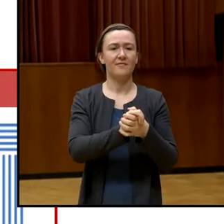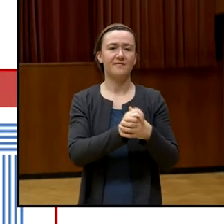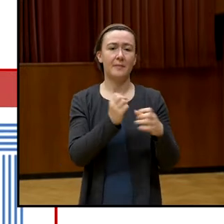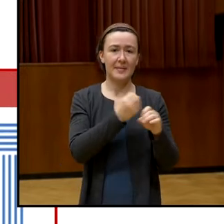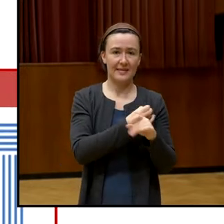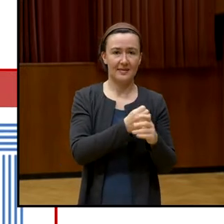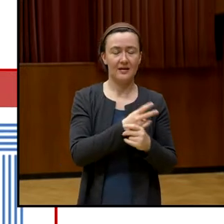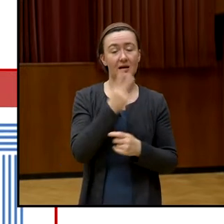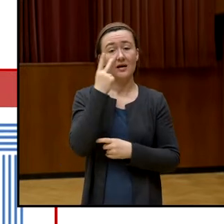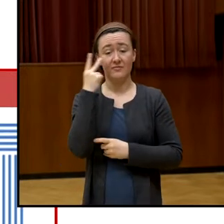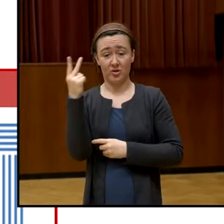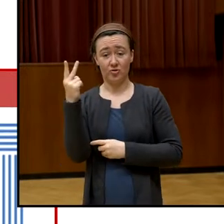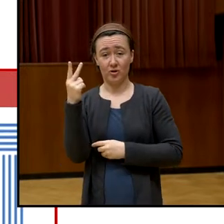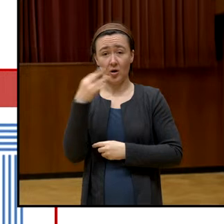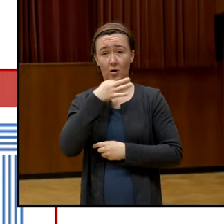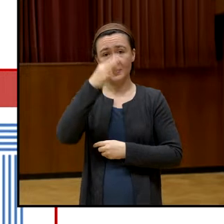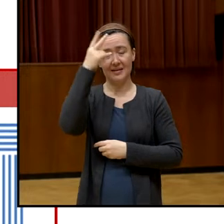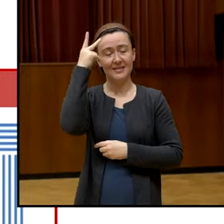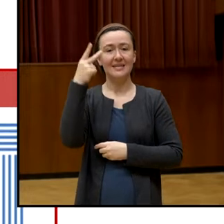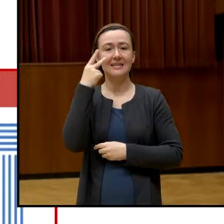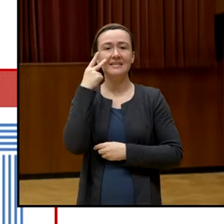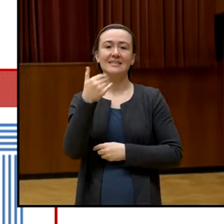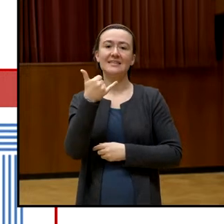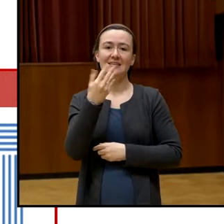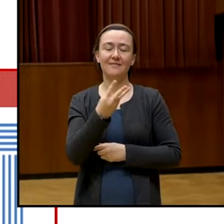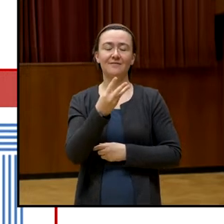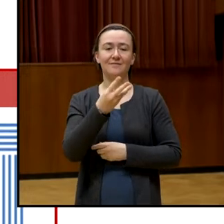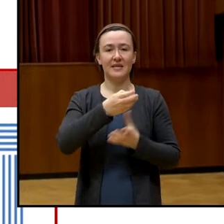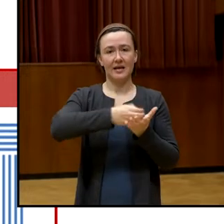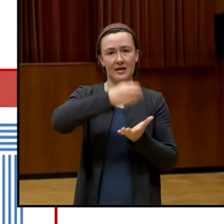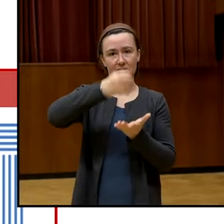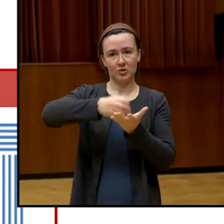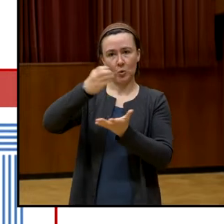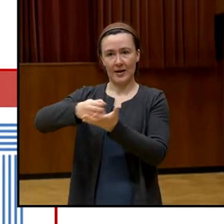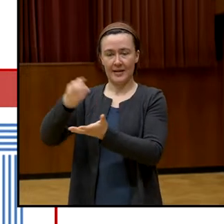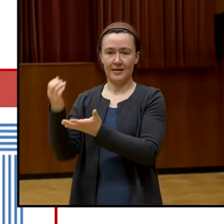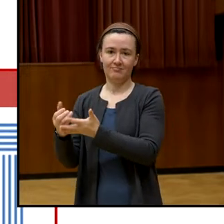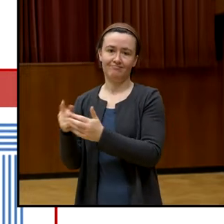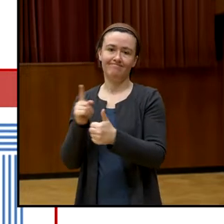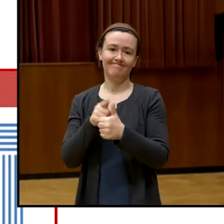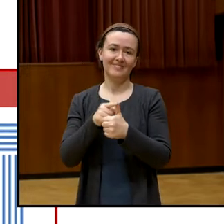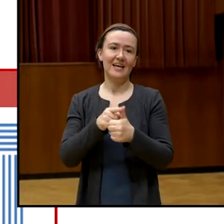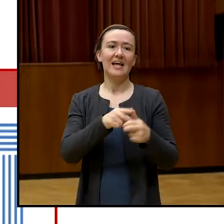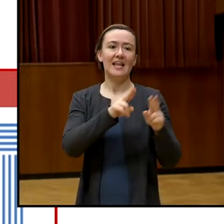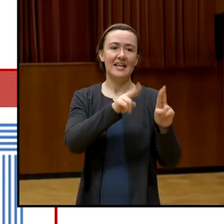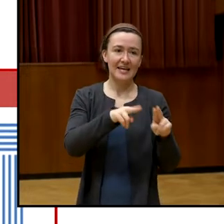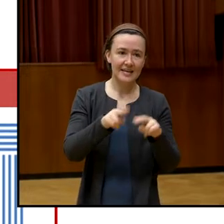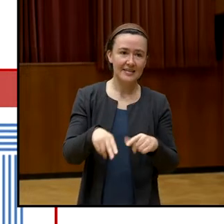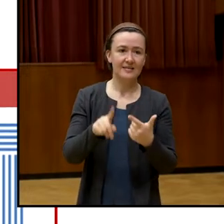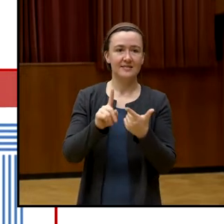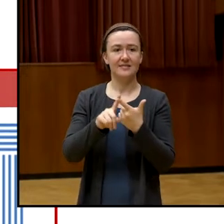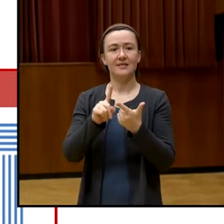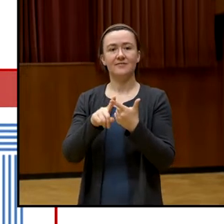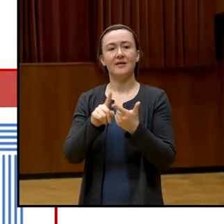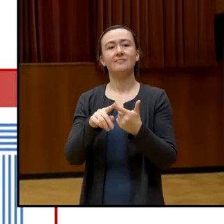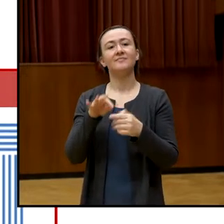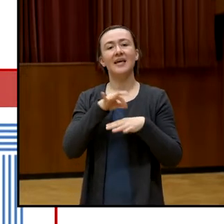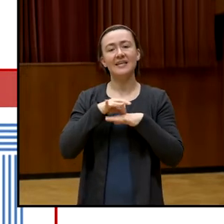sind das die vier Säulen, nämlich die Legislative, die Exekutive, die Judikative und die Publikative.